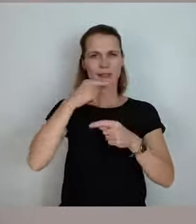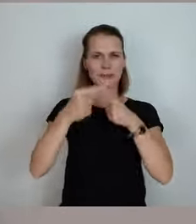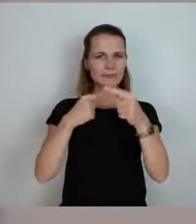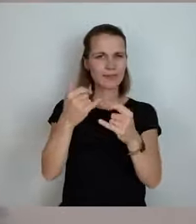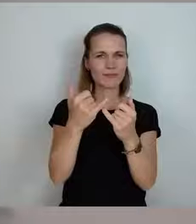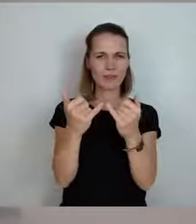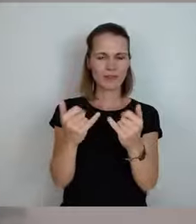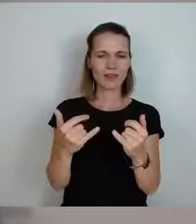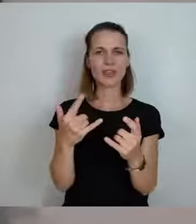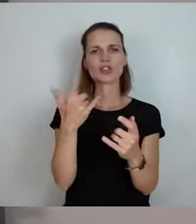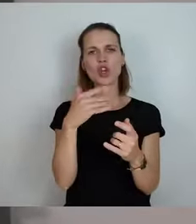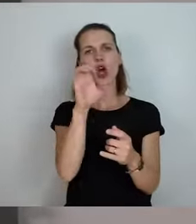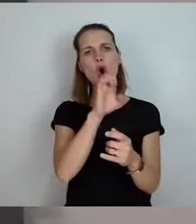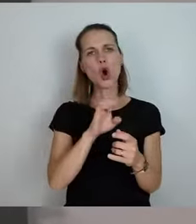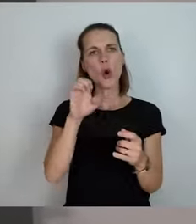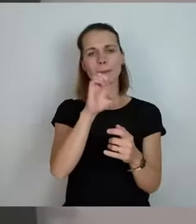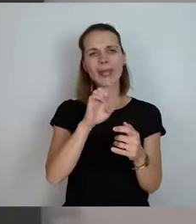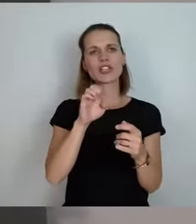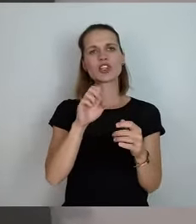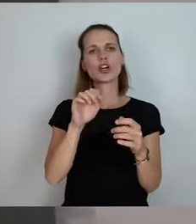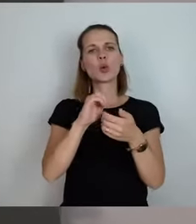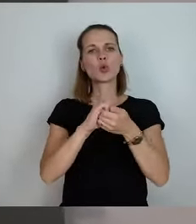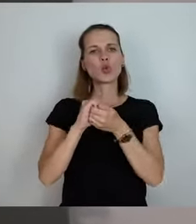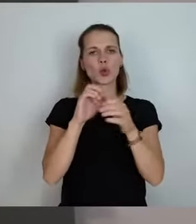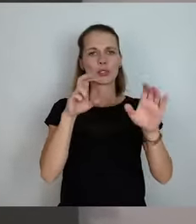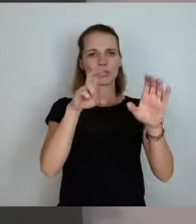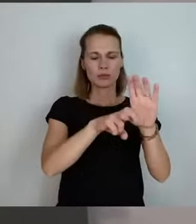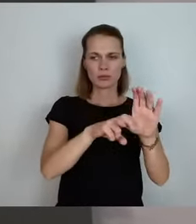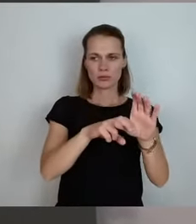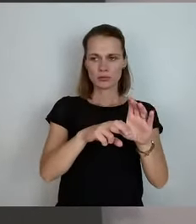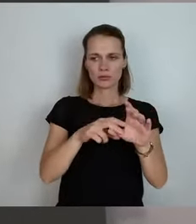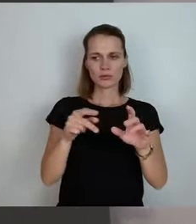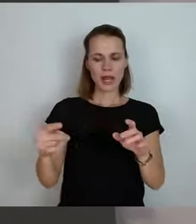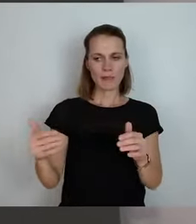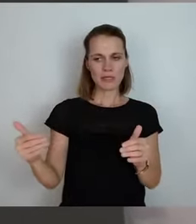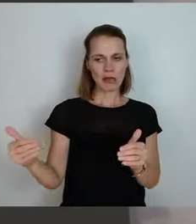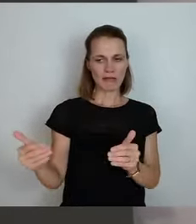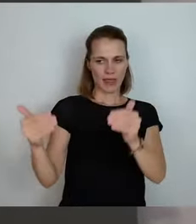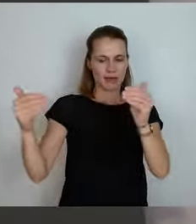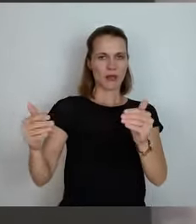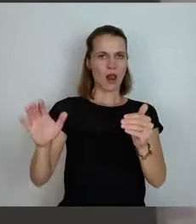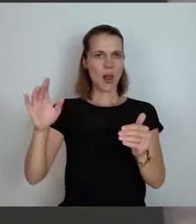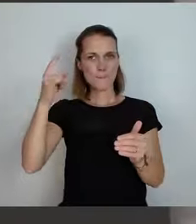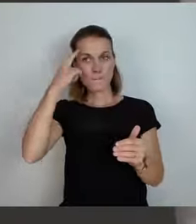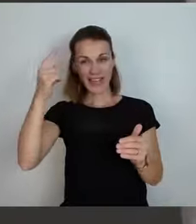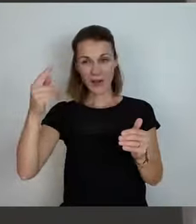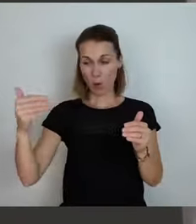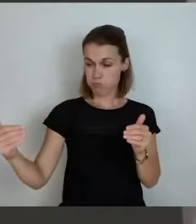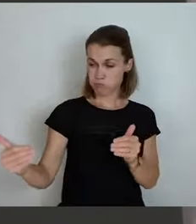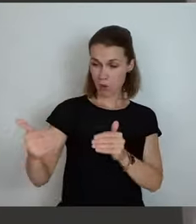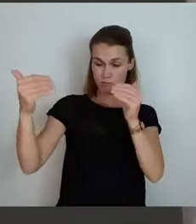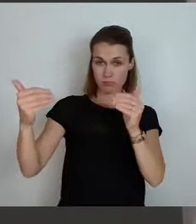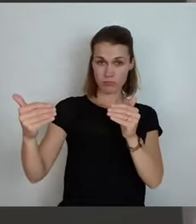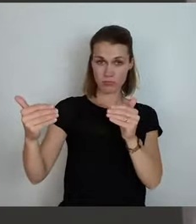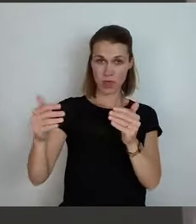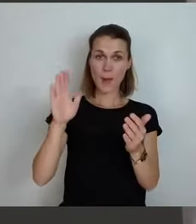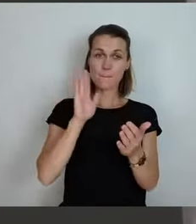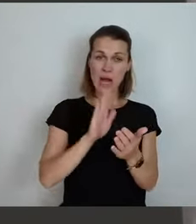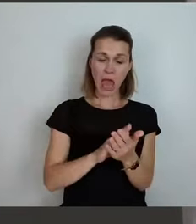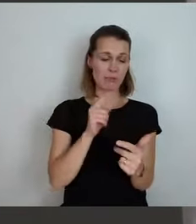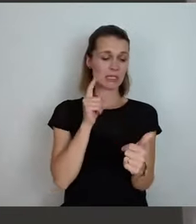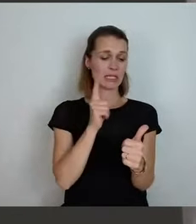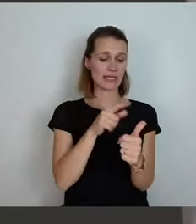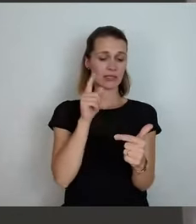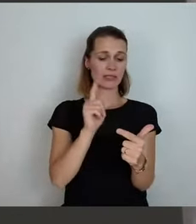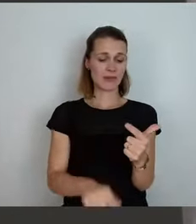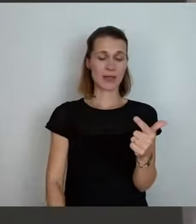Europäischen Union, zur NATO, also wirklich das Gegenteil von dem vertreten, was ich meine. Und dann blieben nur noch zwei übrig, SPD